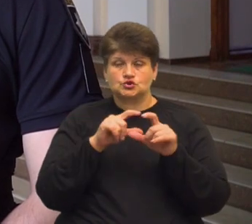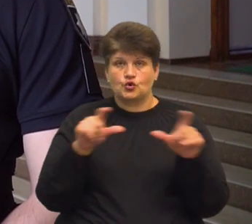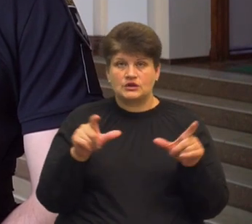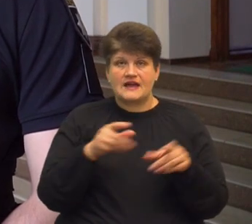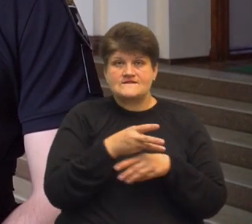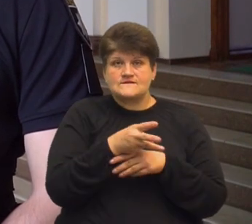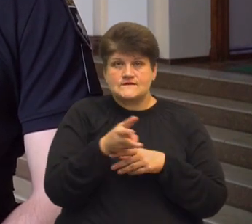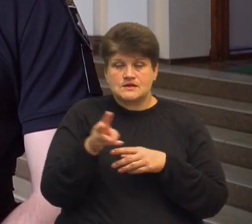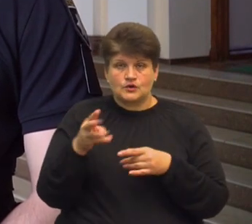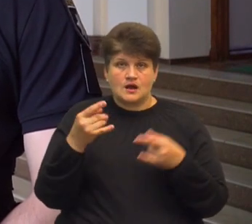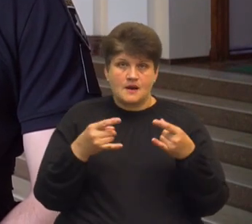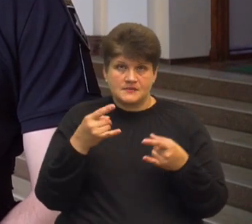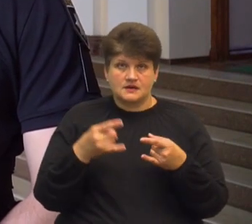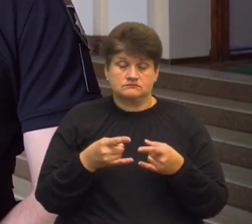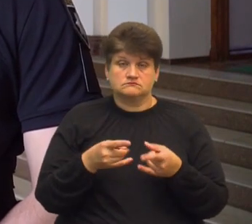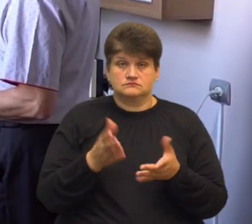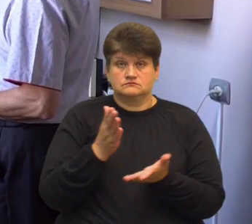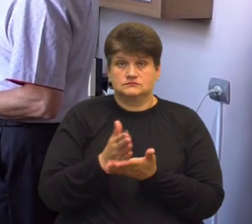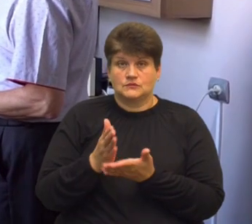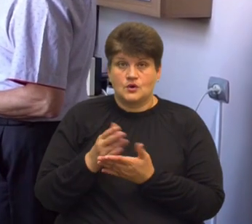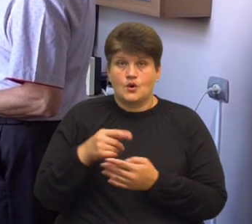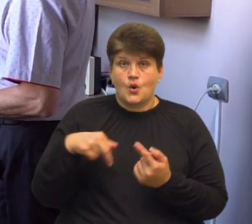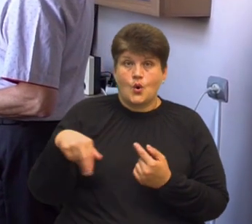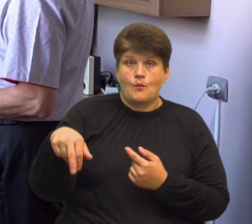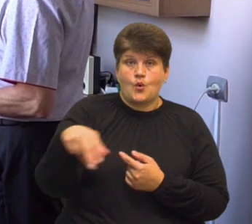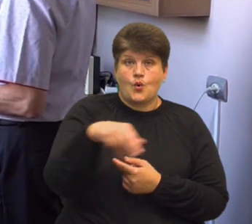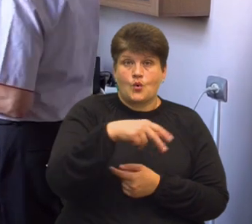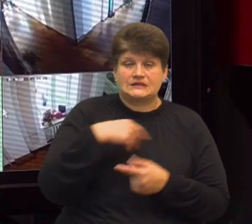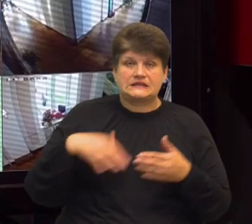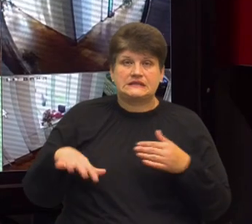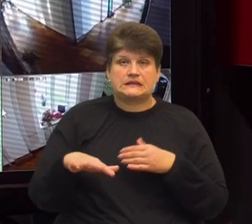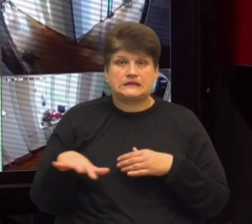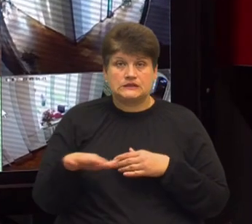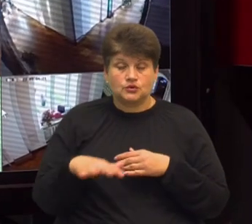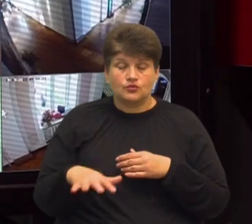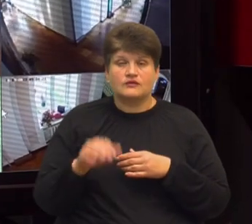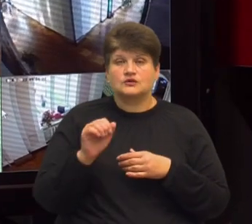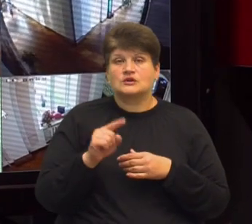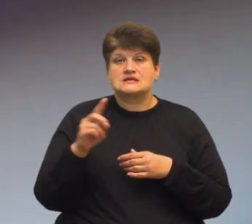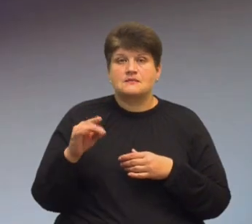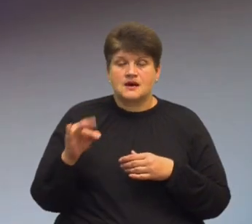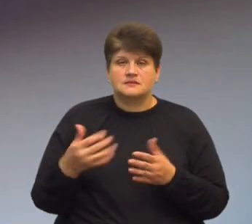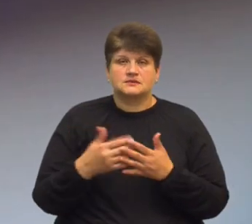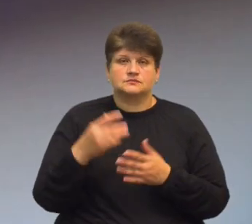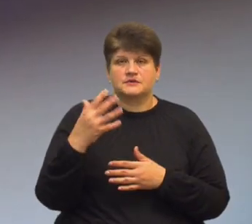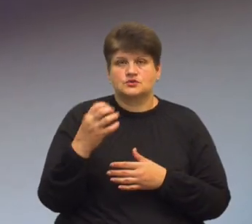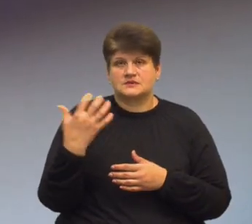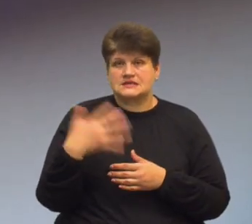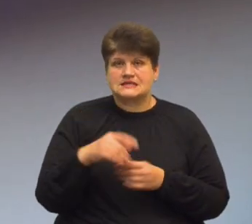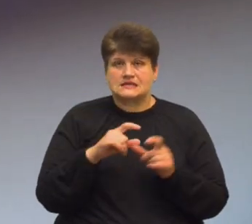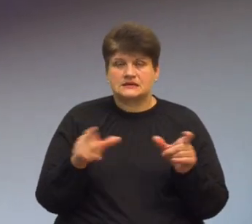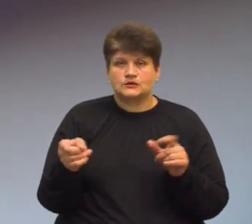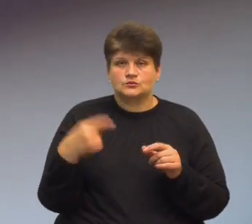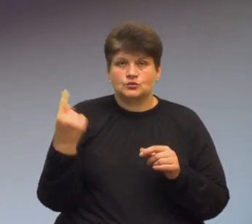в режимі онлайн, обхожу прилеглу територію. За словами Антона Забари, у понад 550 закладах освіти Тернопільщини